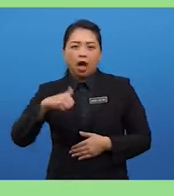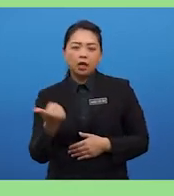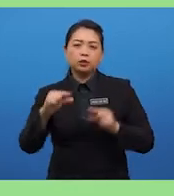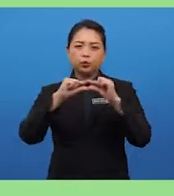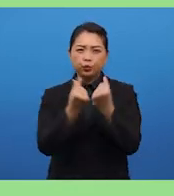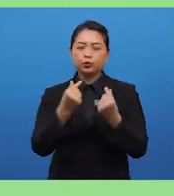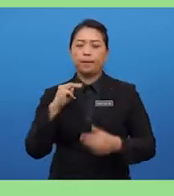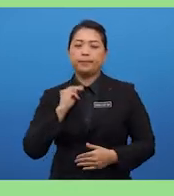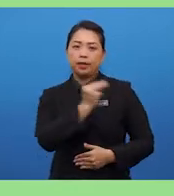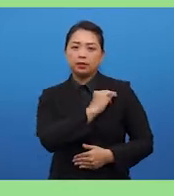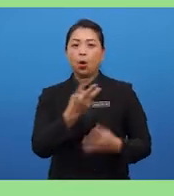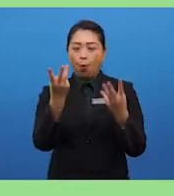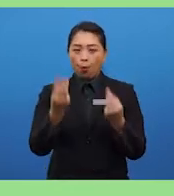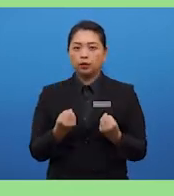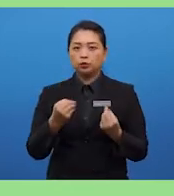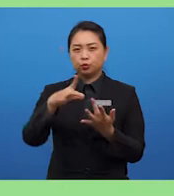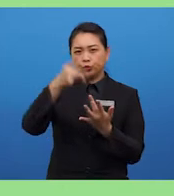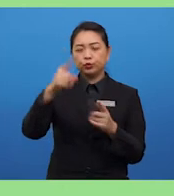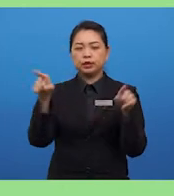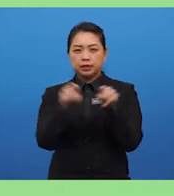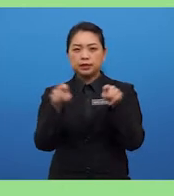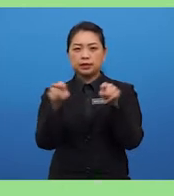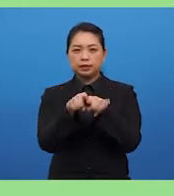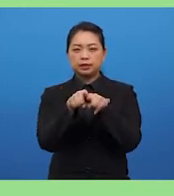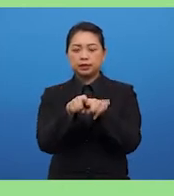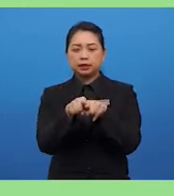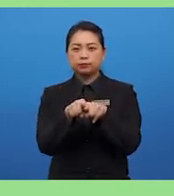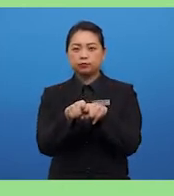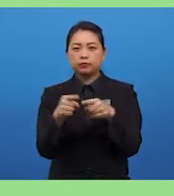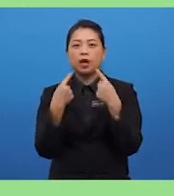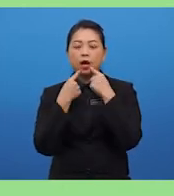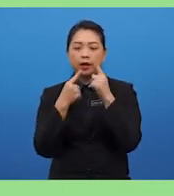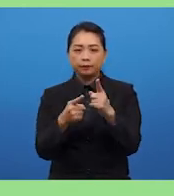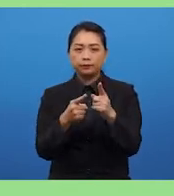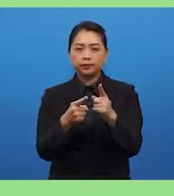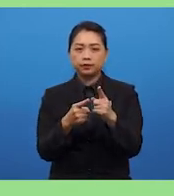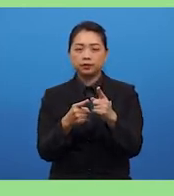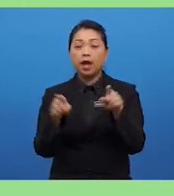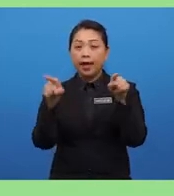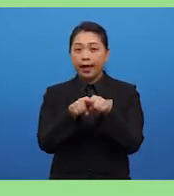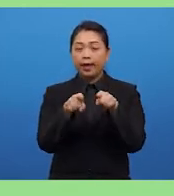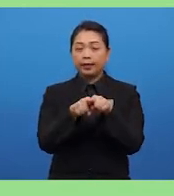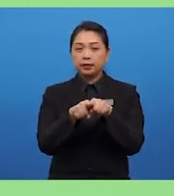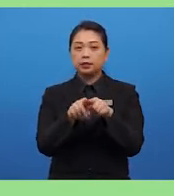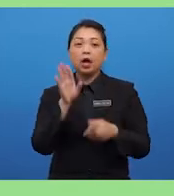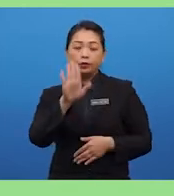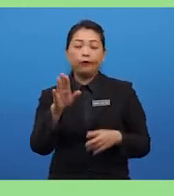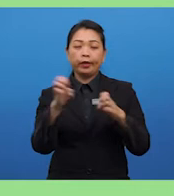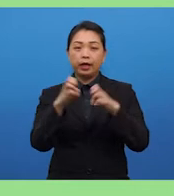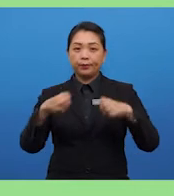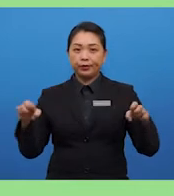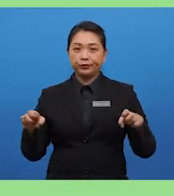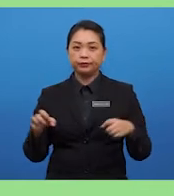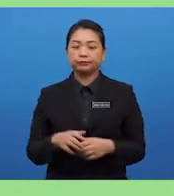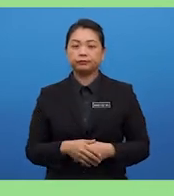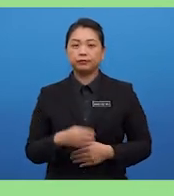members were to choose the same answer as your elaborations,